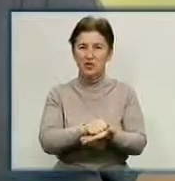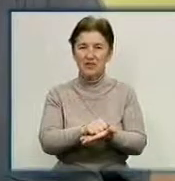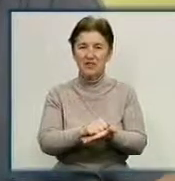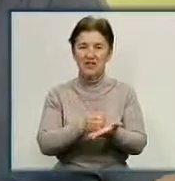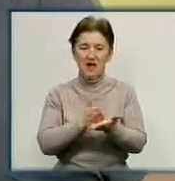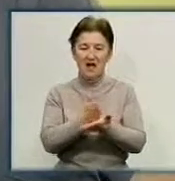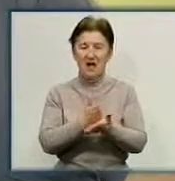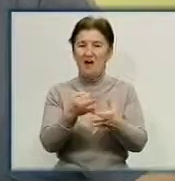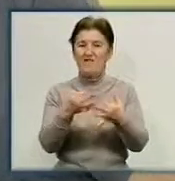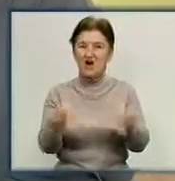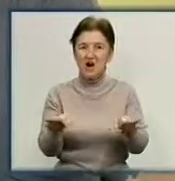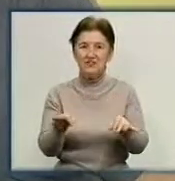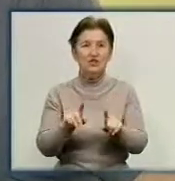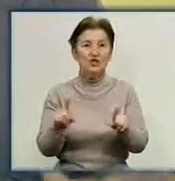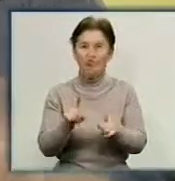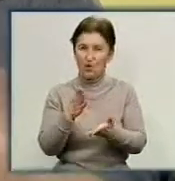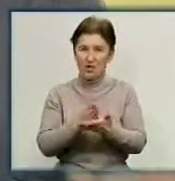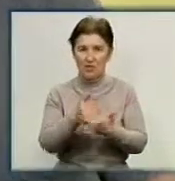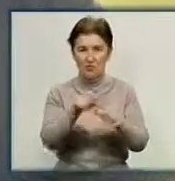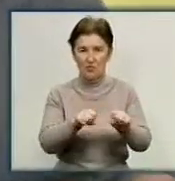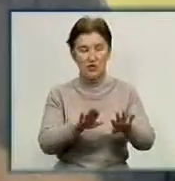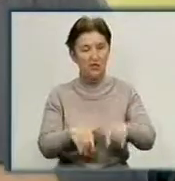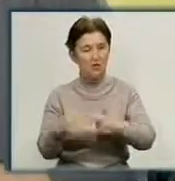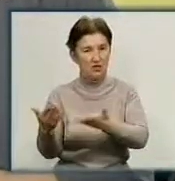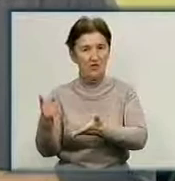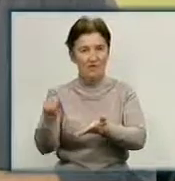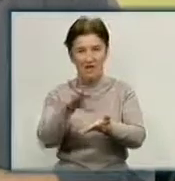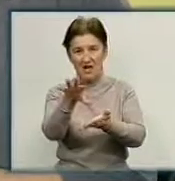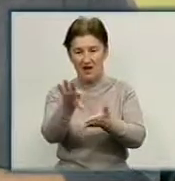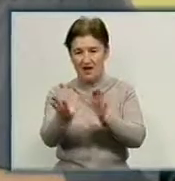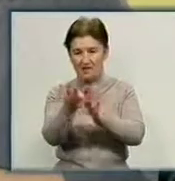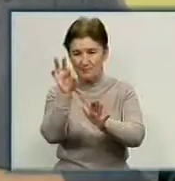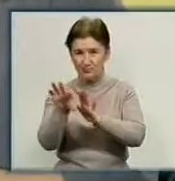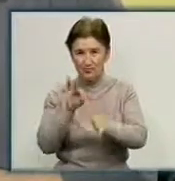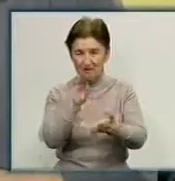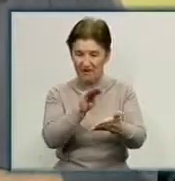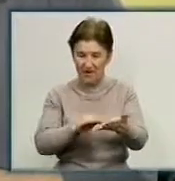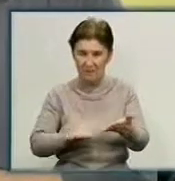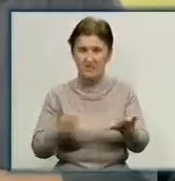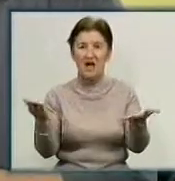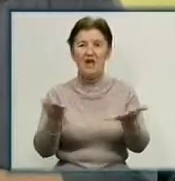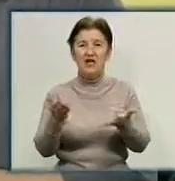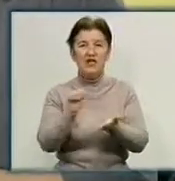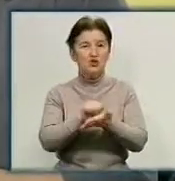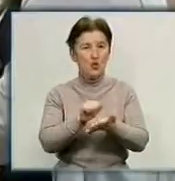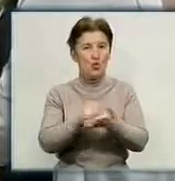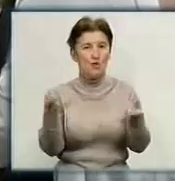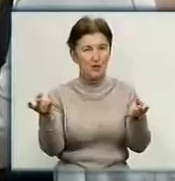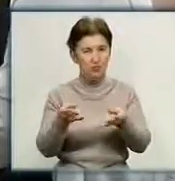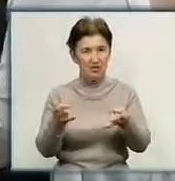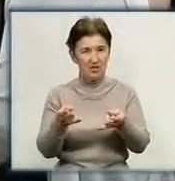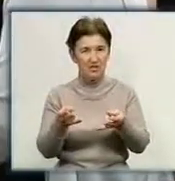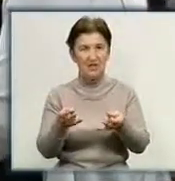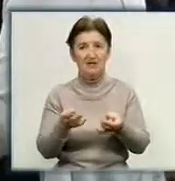день є. Ми змогли їм запропонувати, і вони виписали вакансії. Які документи потрібні для реєстрації. Поряд